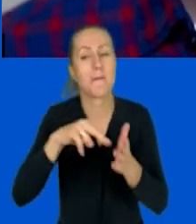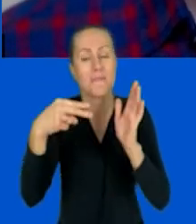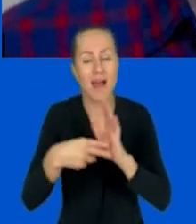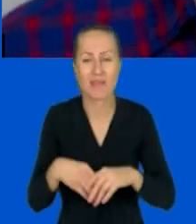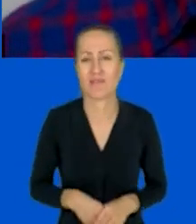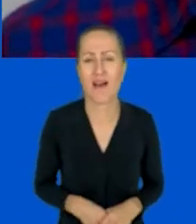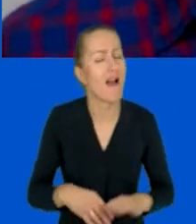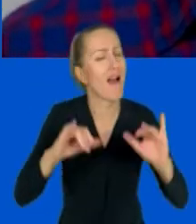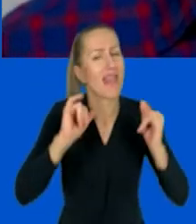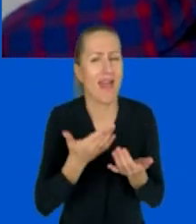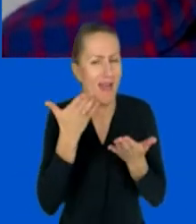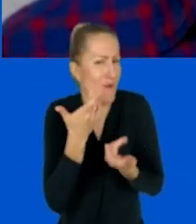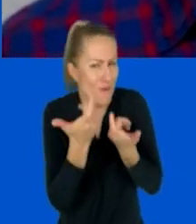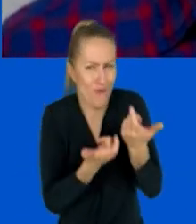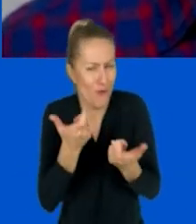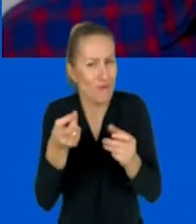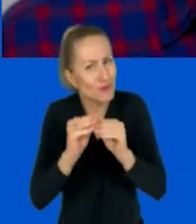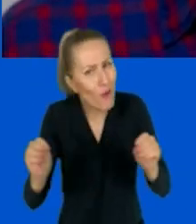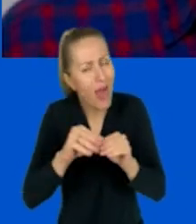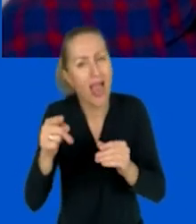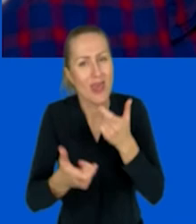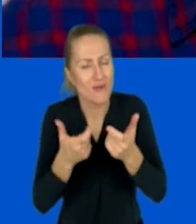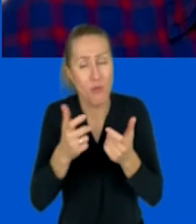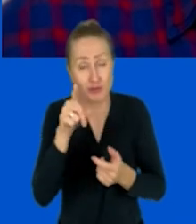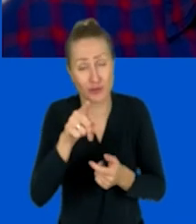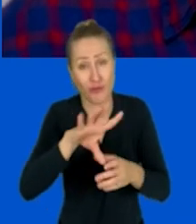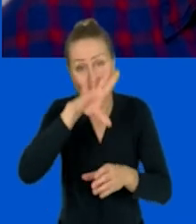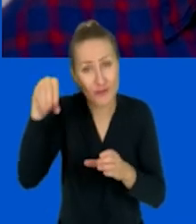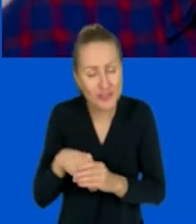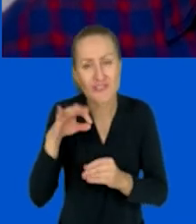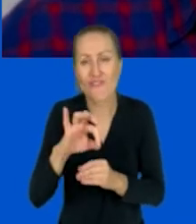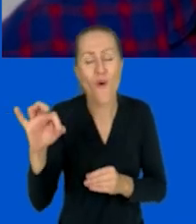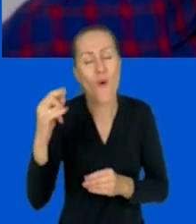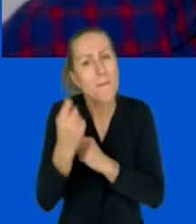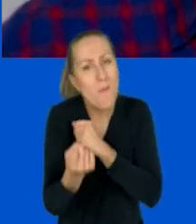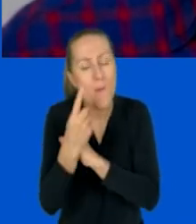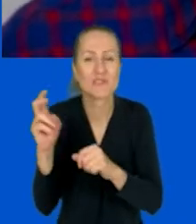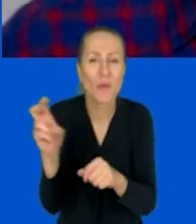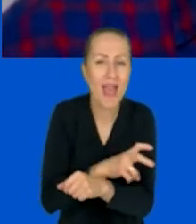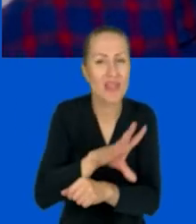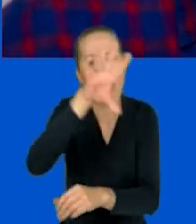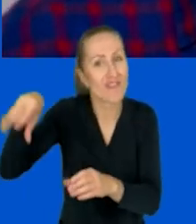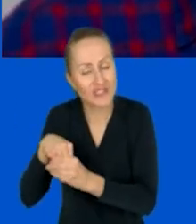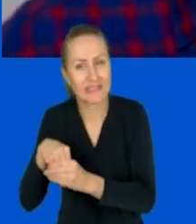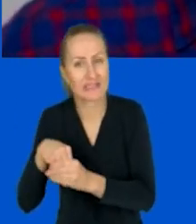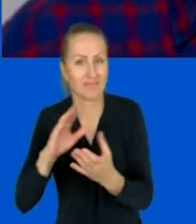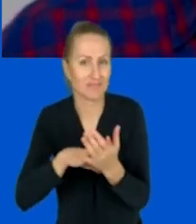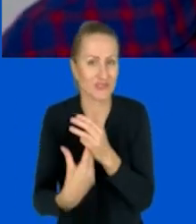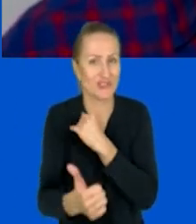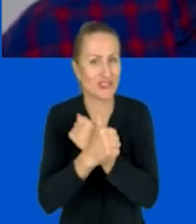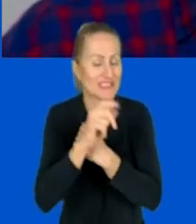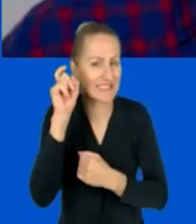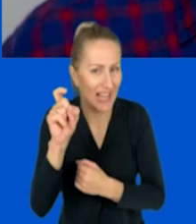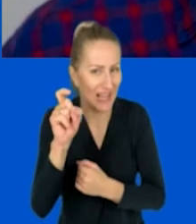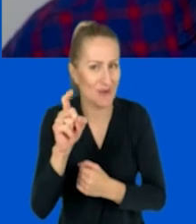Aga, jak podchodzisz do takiego szkolenia? Czy bierzesz te wszystkie swoje pomysły, techniki, dajmy na to 60 sekund